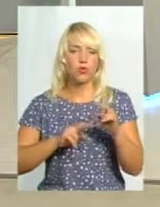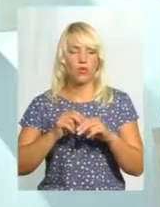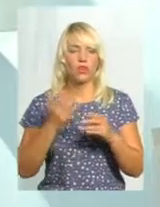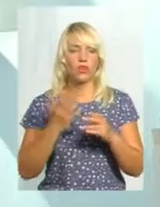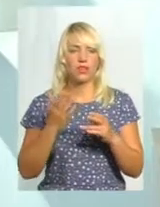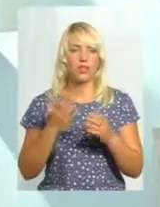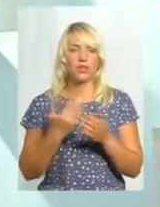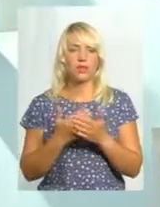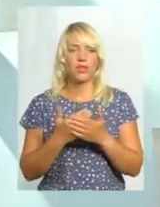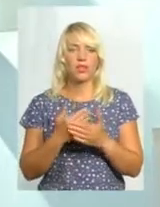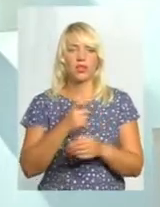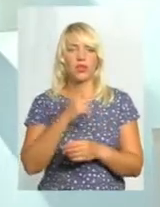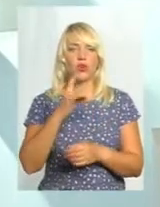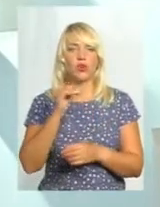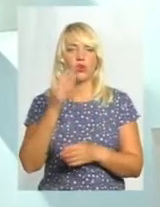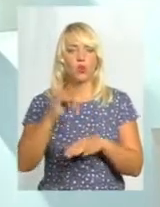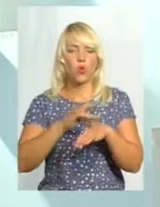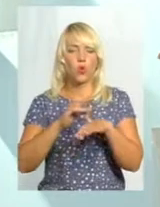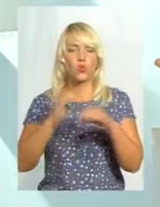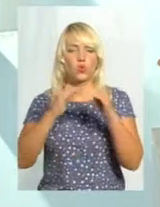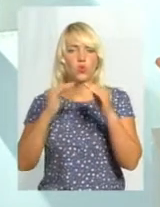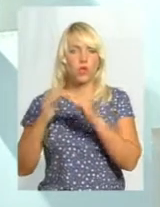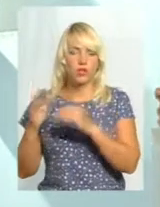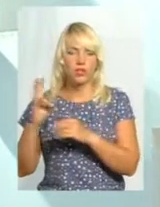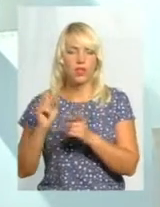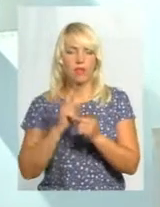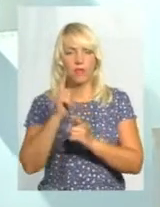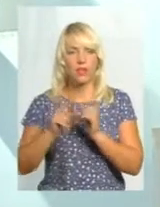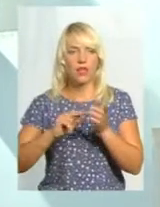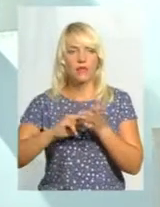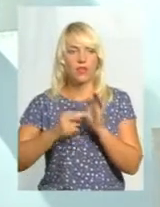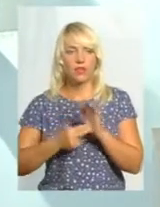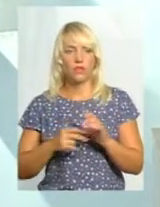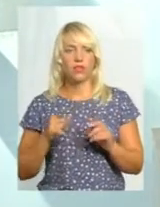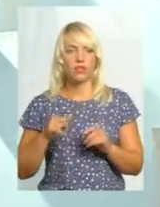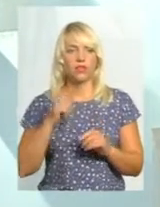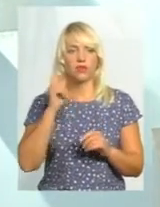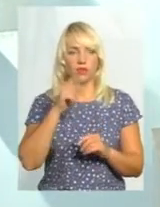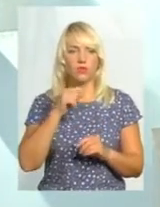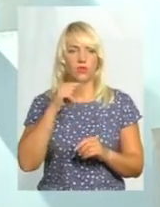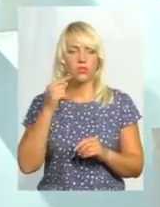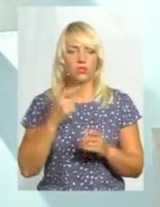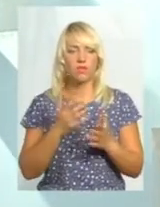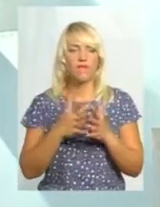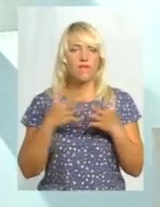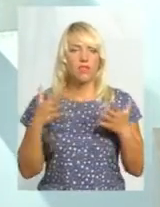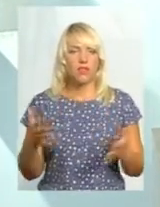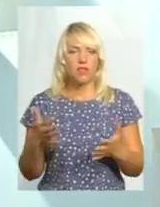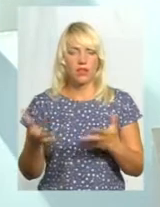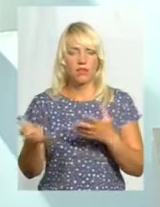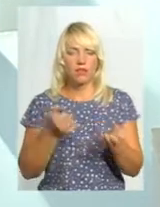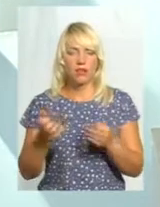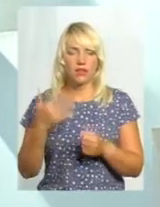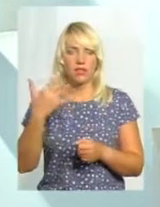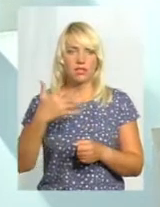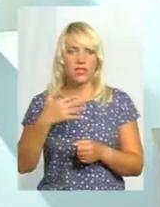хрущовок на перепланування і все таке. Набирають тут великі, прямо великі, до 50 людей